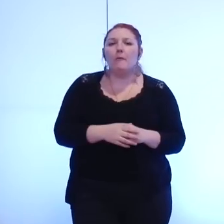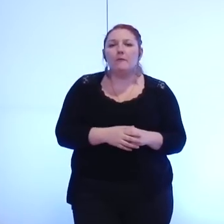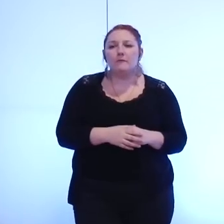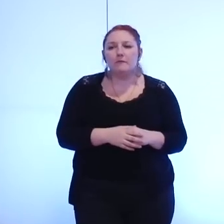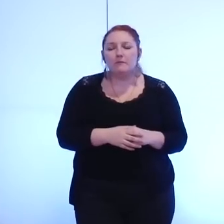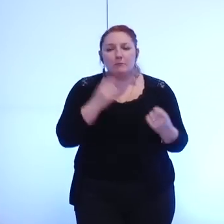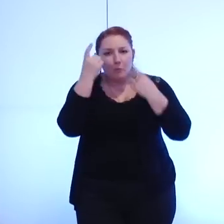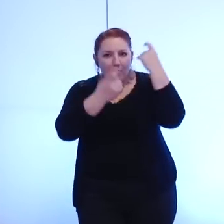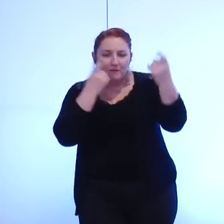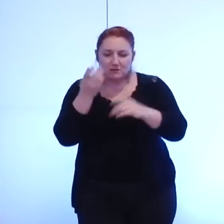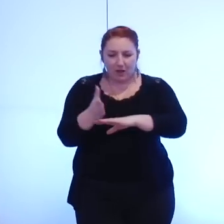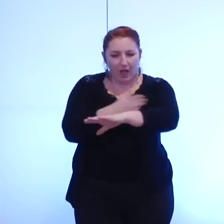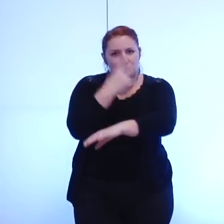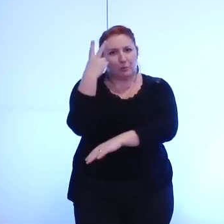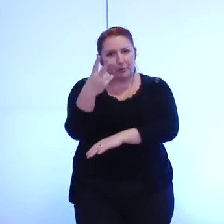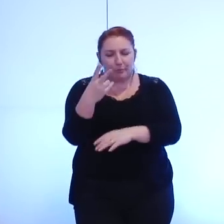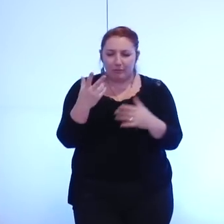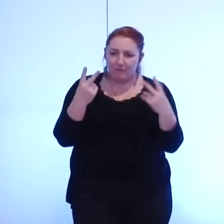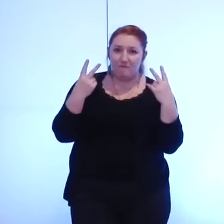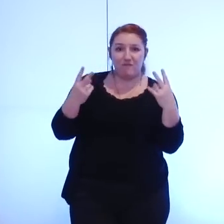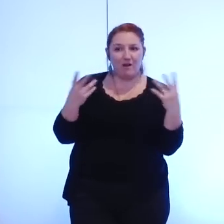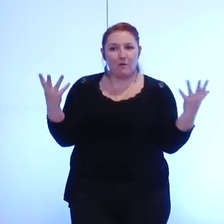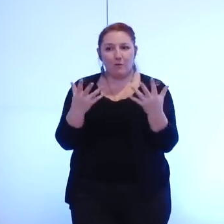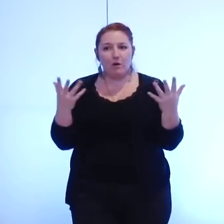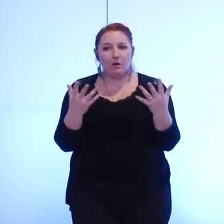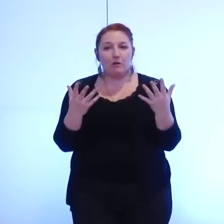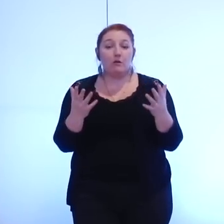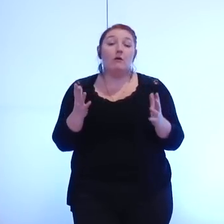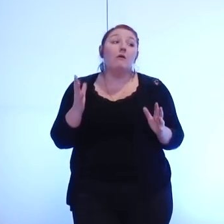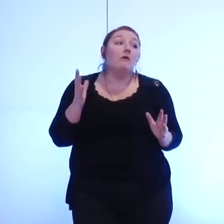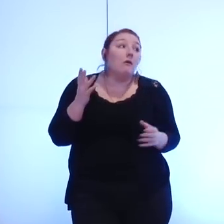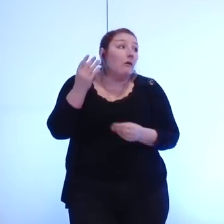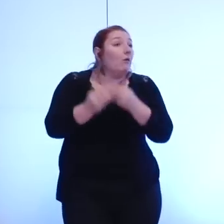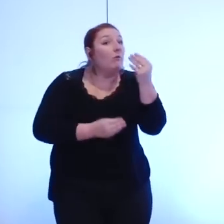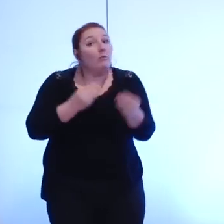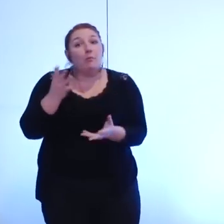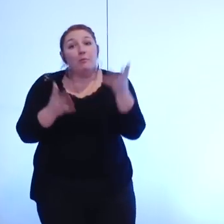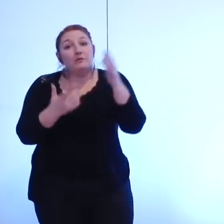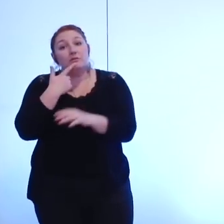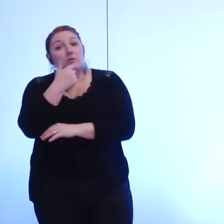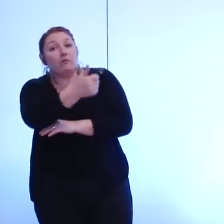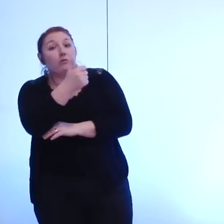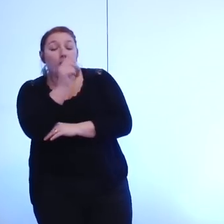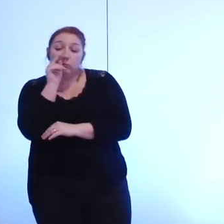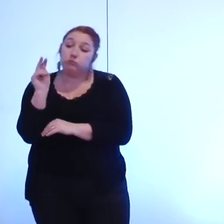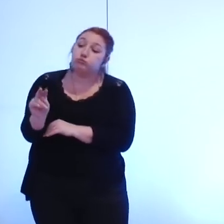des actions qu'ils détiennent sauf à ce qu'on considère ou que vous considériez que ma foi la